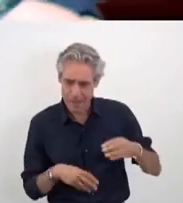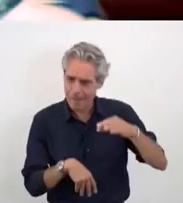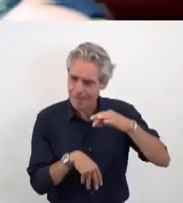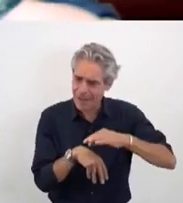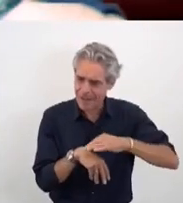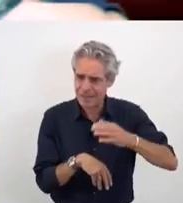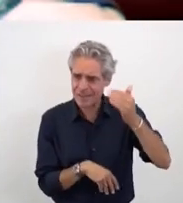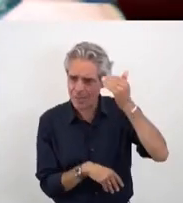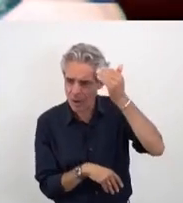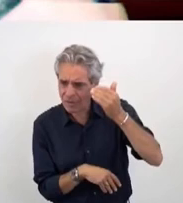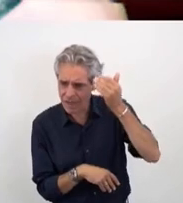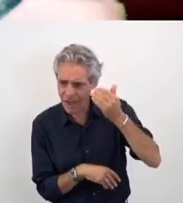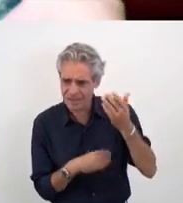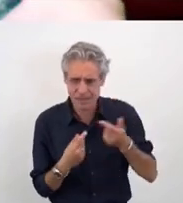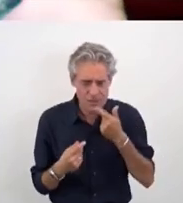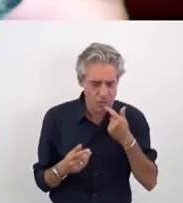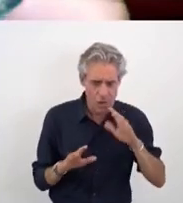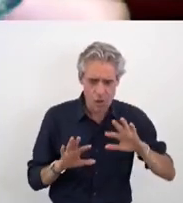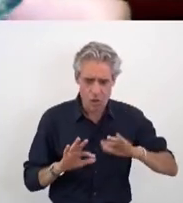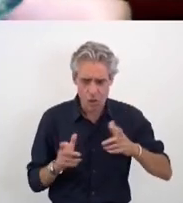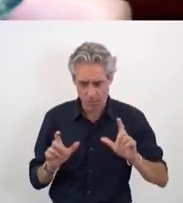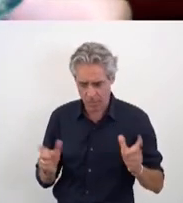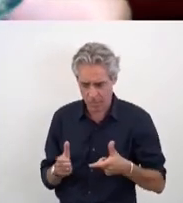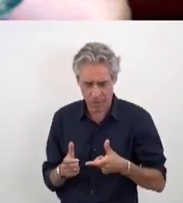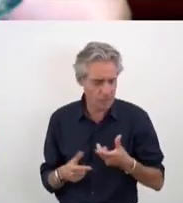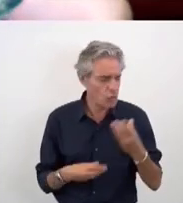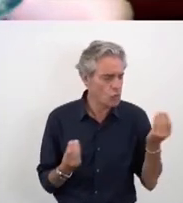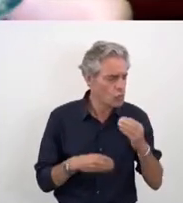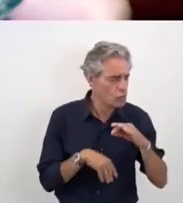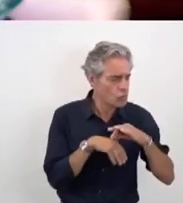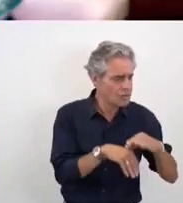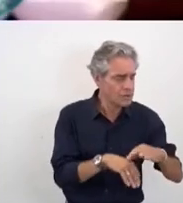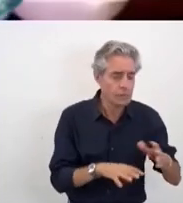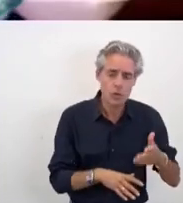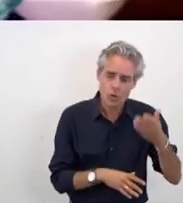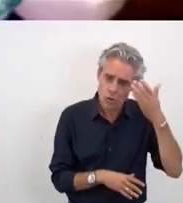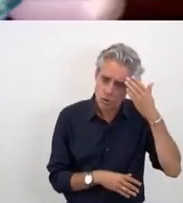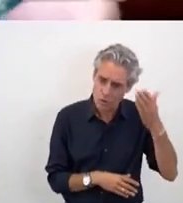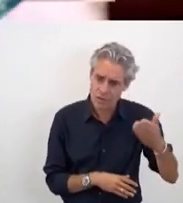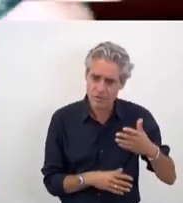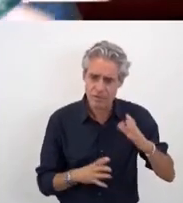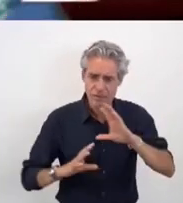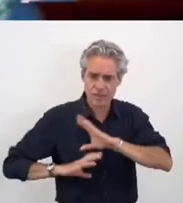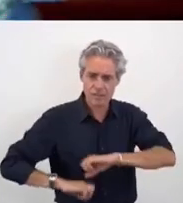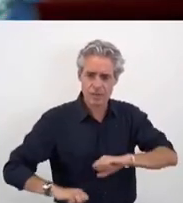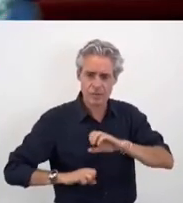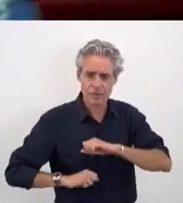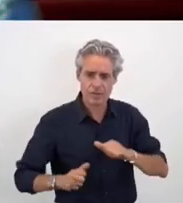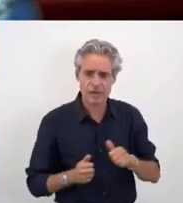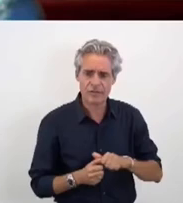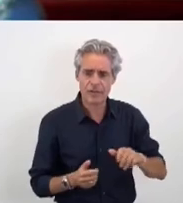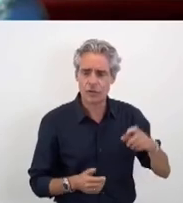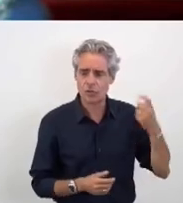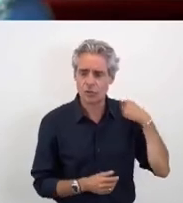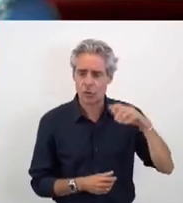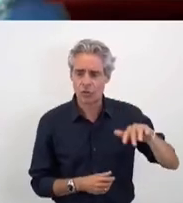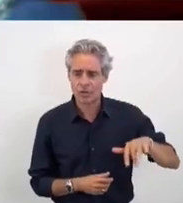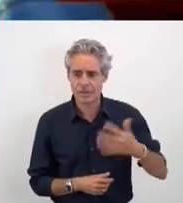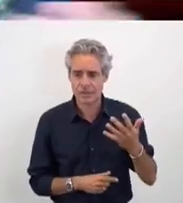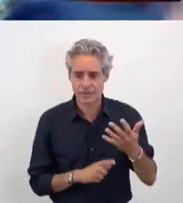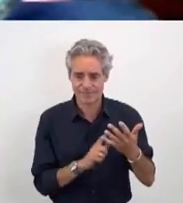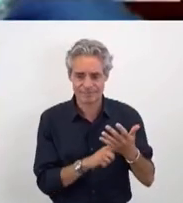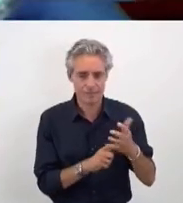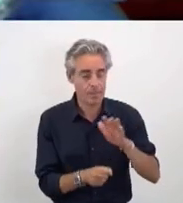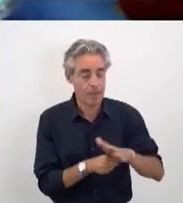mentale, comment on les détecte, vers où on peut aller. Je sais que vous avez une expérimentation que vous allez faire avec le 15. Ce n'est pas